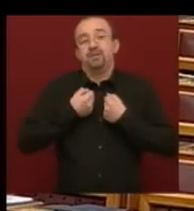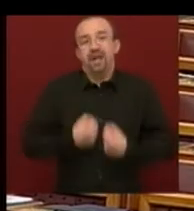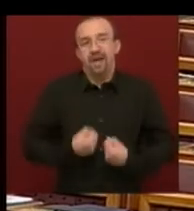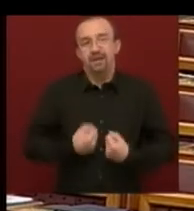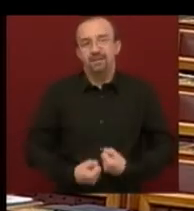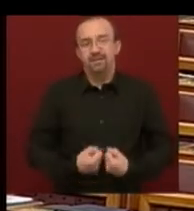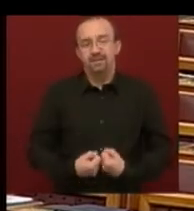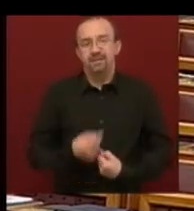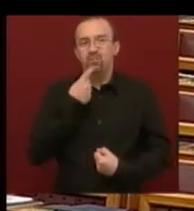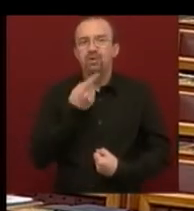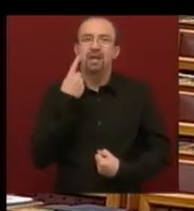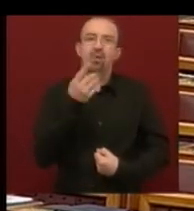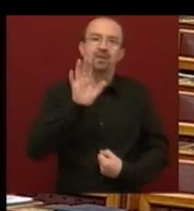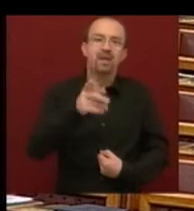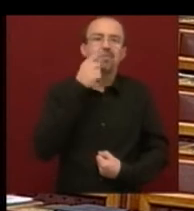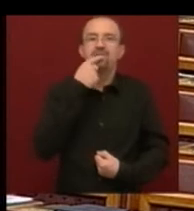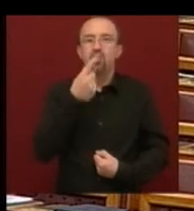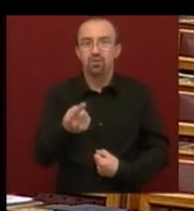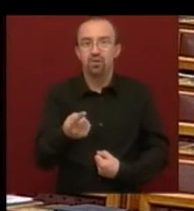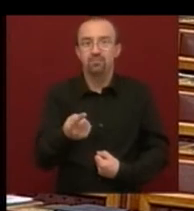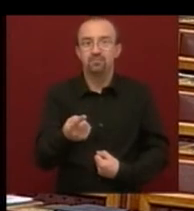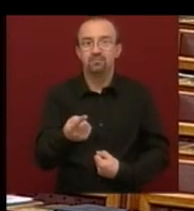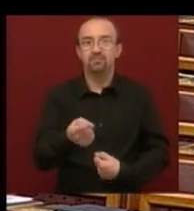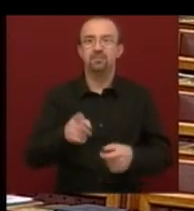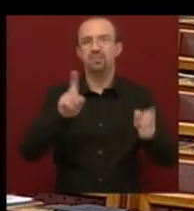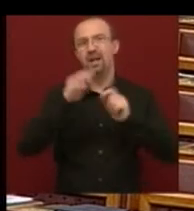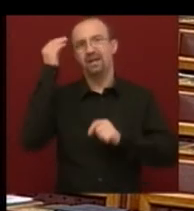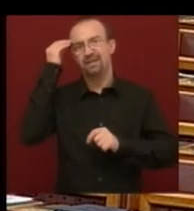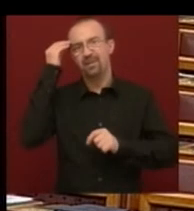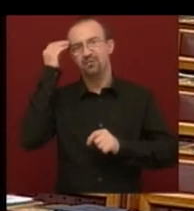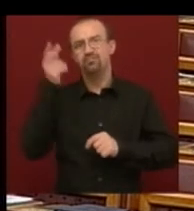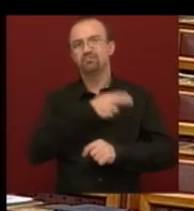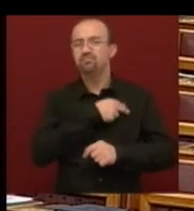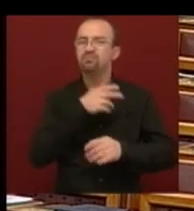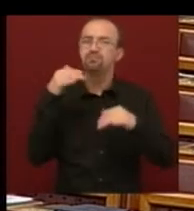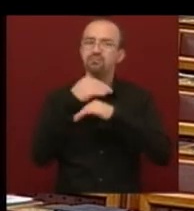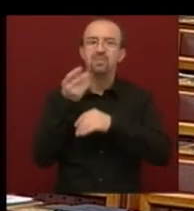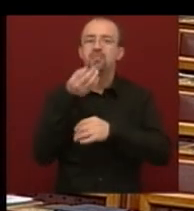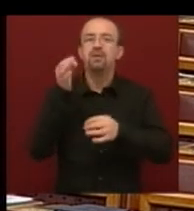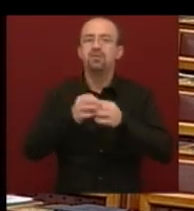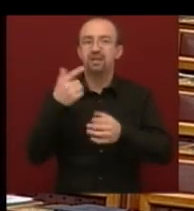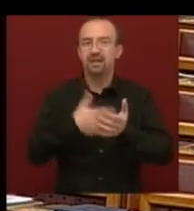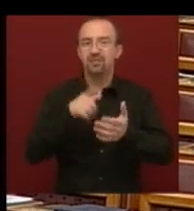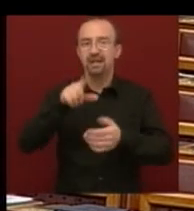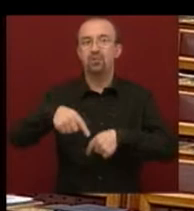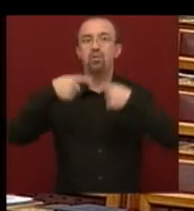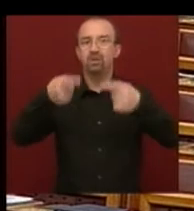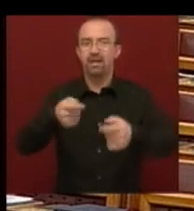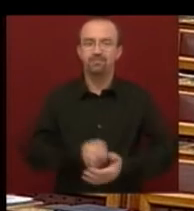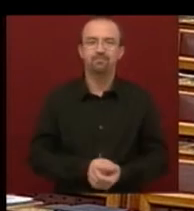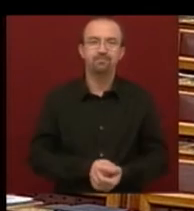Nehéz megmondani önnek, hogy mit mondjon. Talán érdemes lenne beszélni egy kicsit arról, hogy mi történt 2002 után.